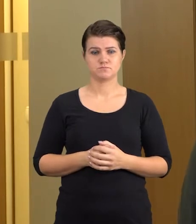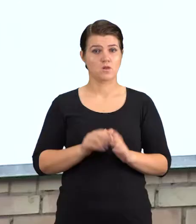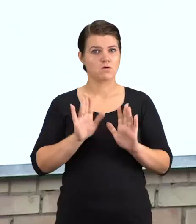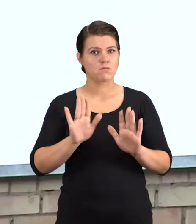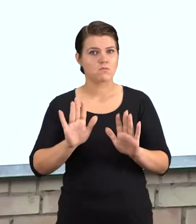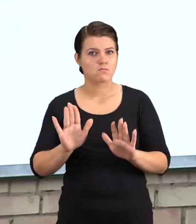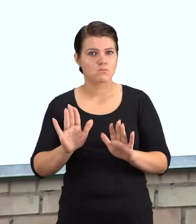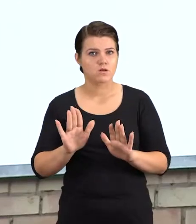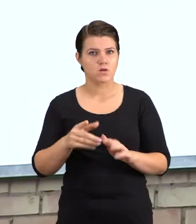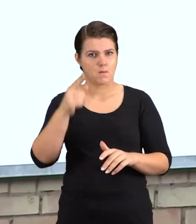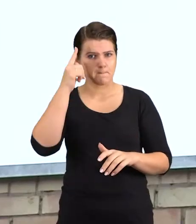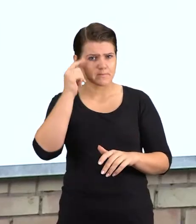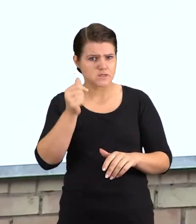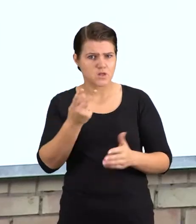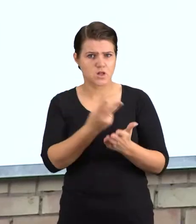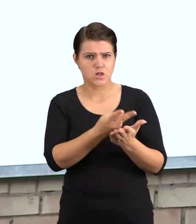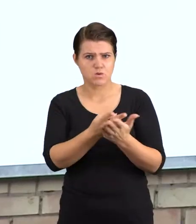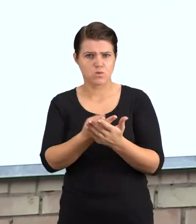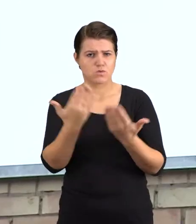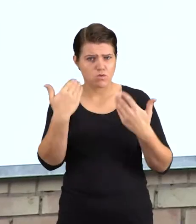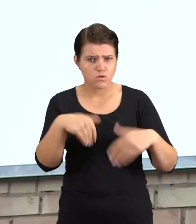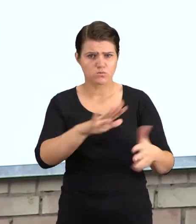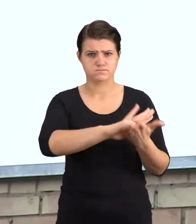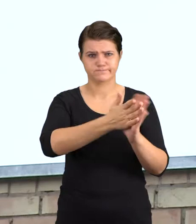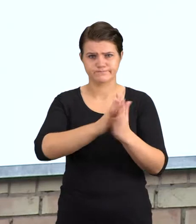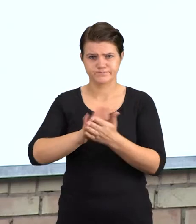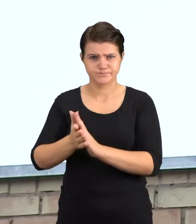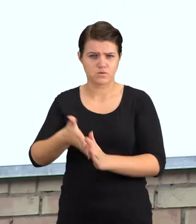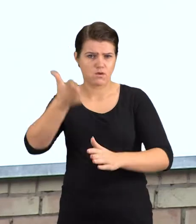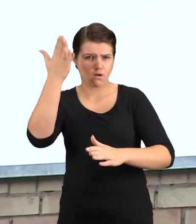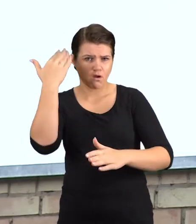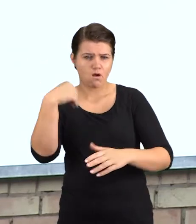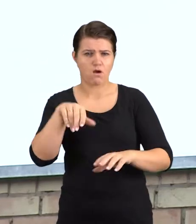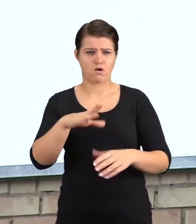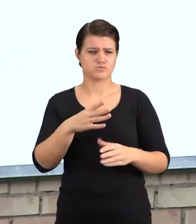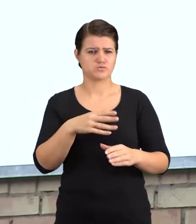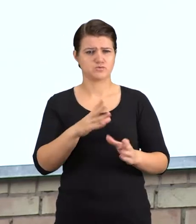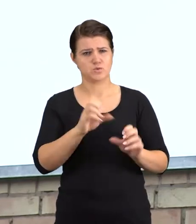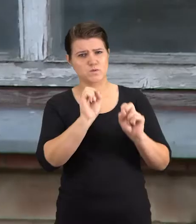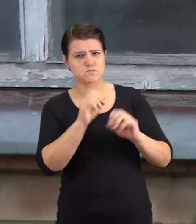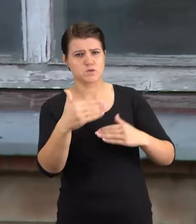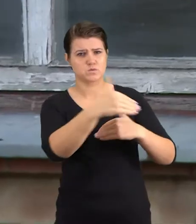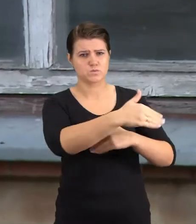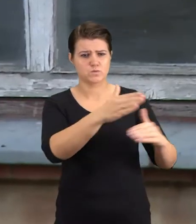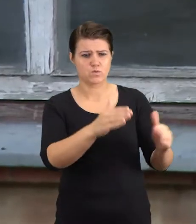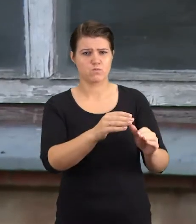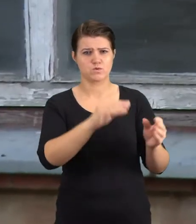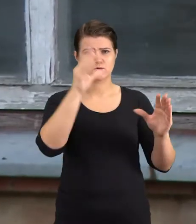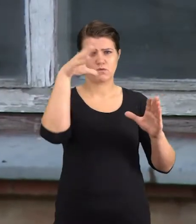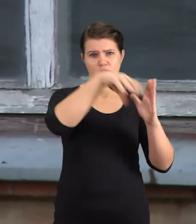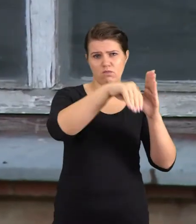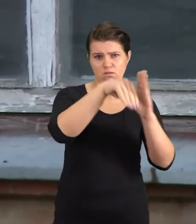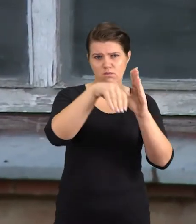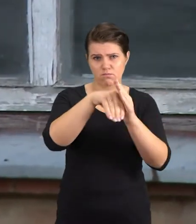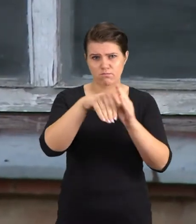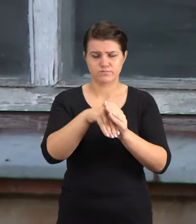teisės. Palaukit, bet juk psichiatrijos ligoninės tą problemą ir sprendė savo nuožiūrą ir savo tvarką. Įrengė, kaip galimas saugesnius